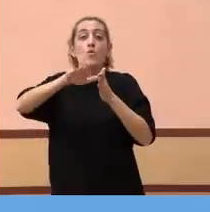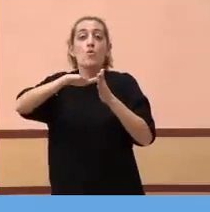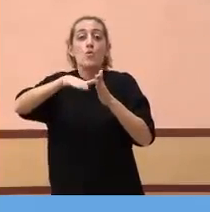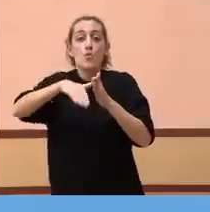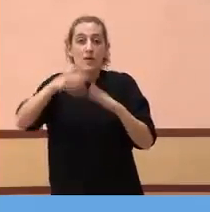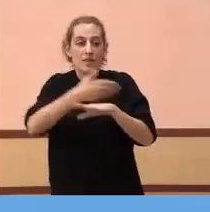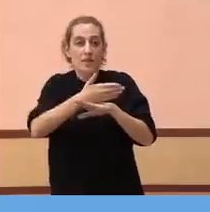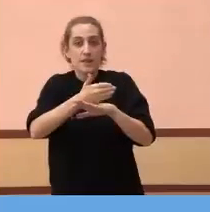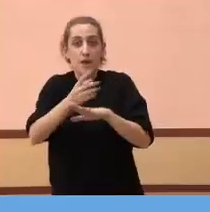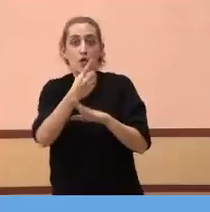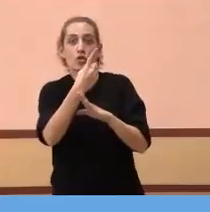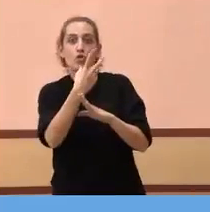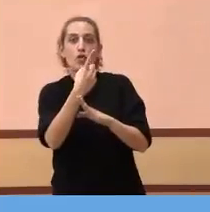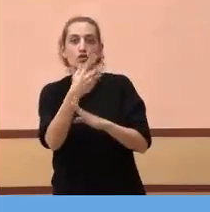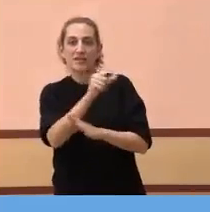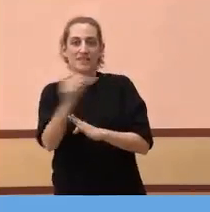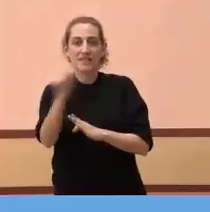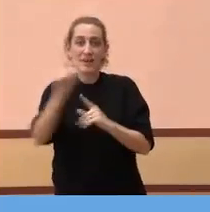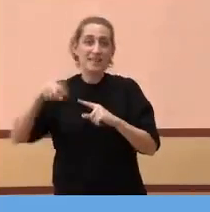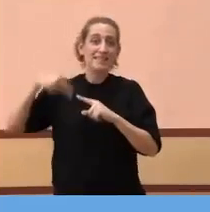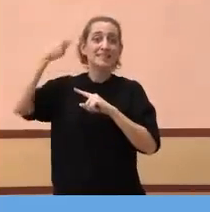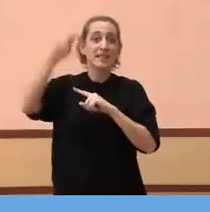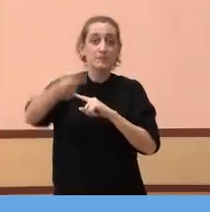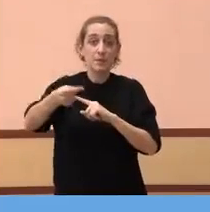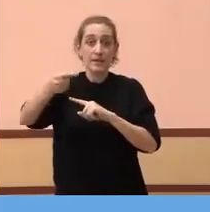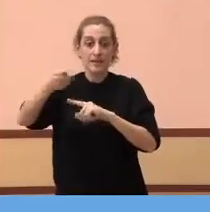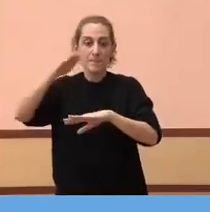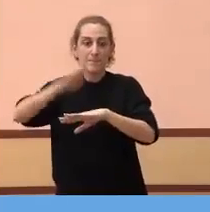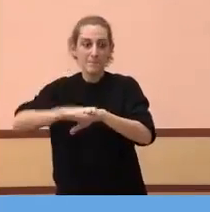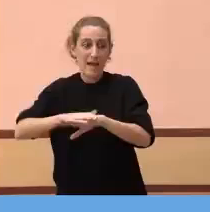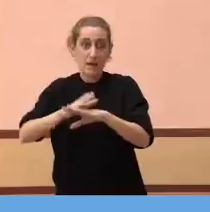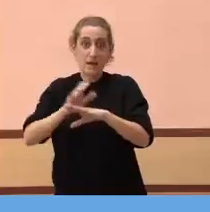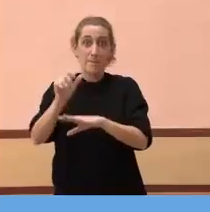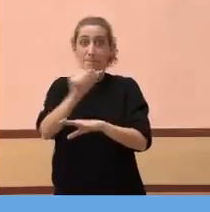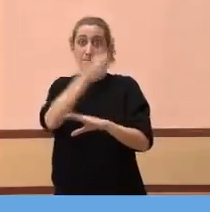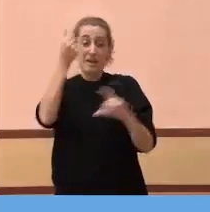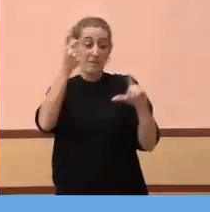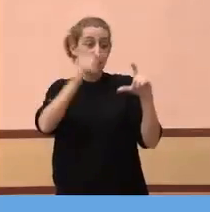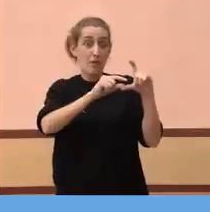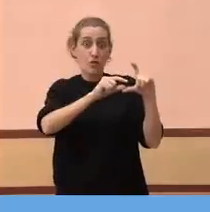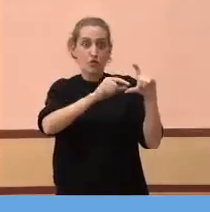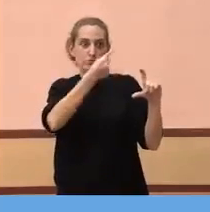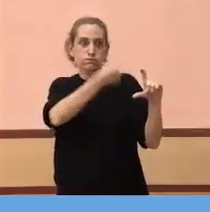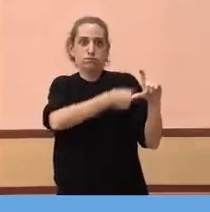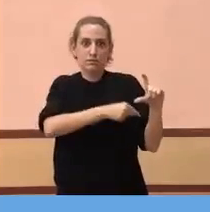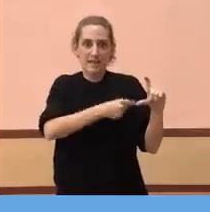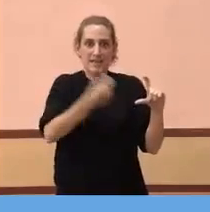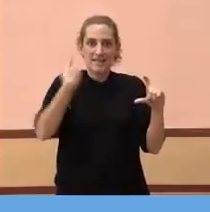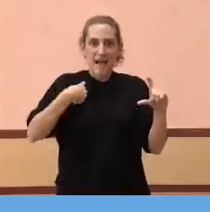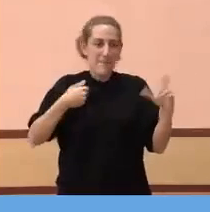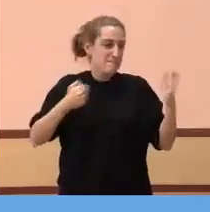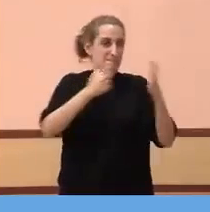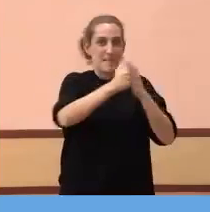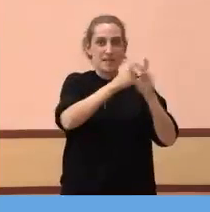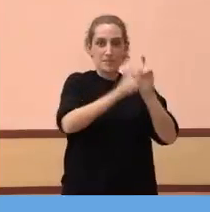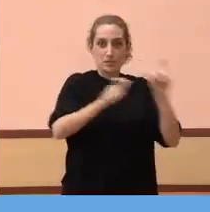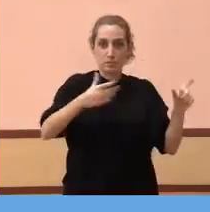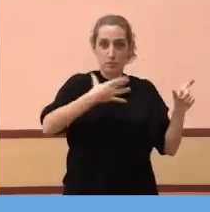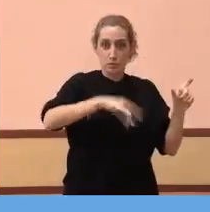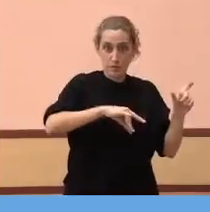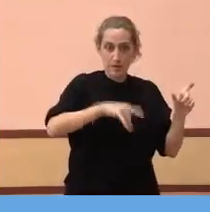setmanes, per tal de maximitzar el número de persones vacunades de manera efectiva, recordem-ho,